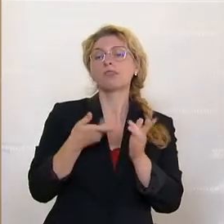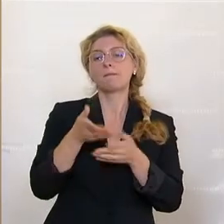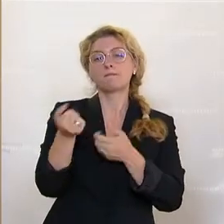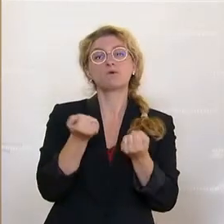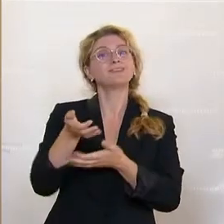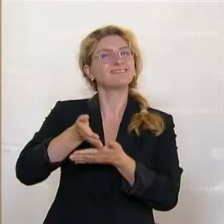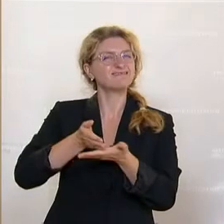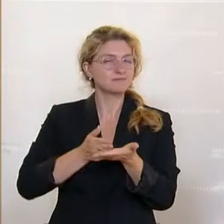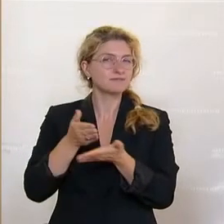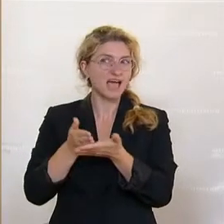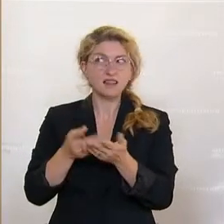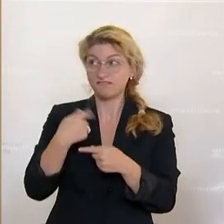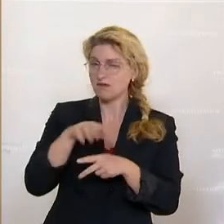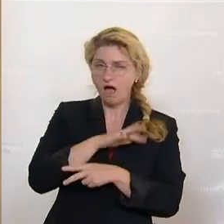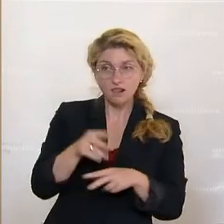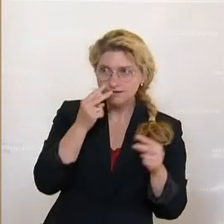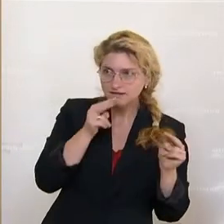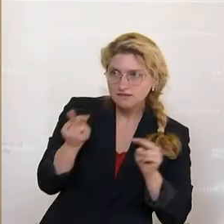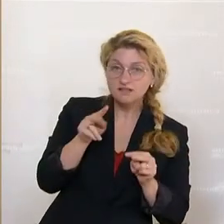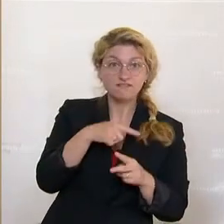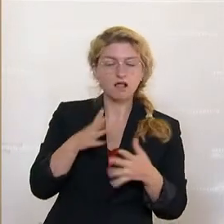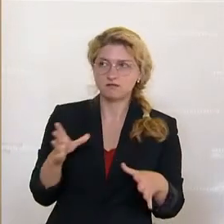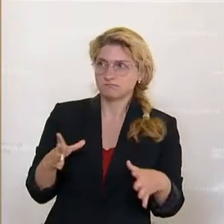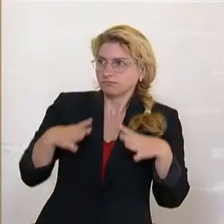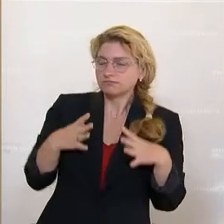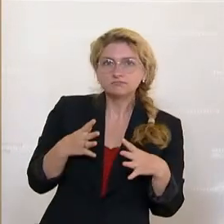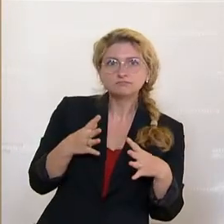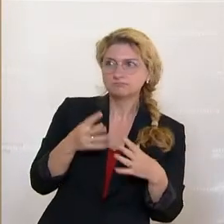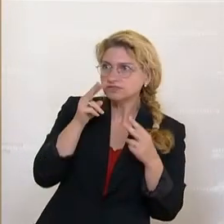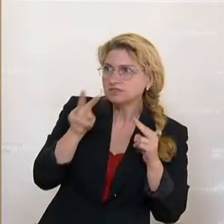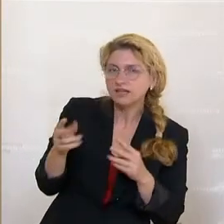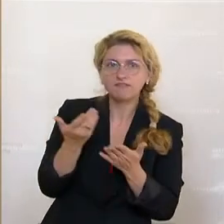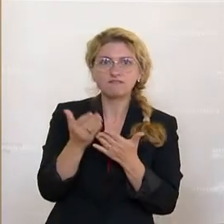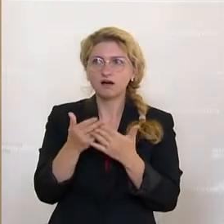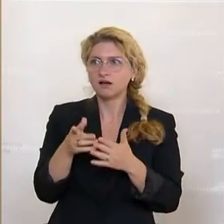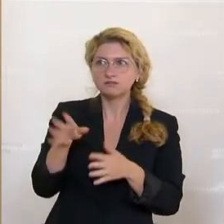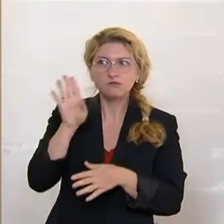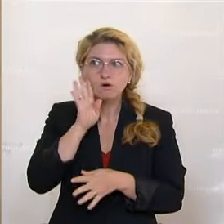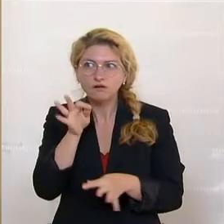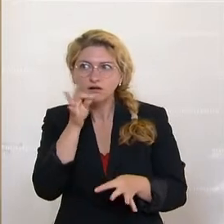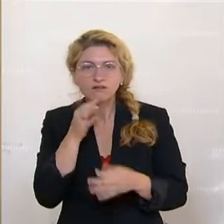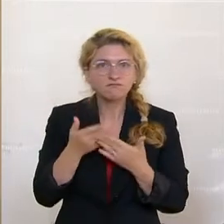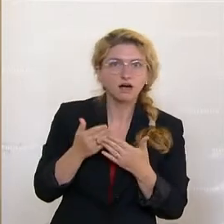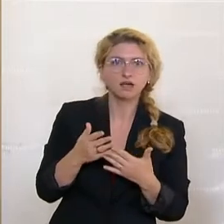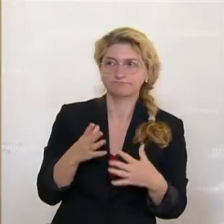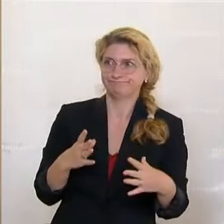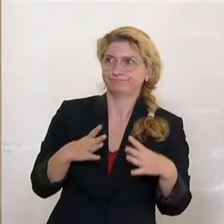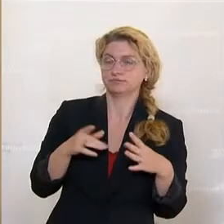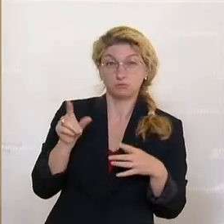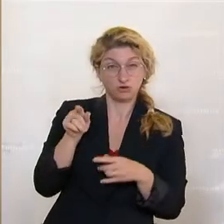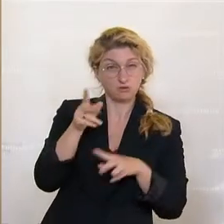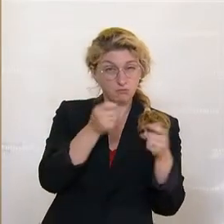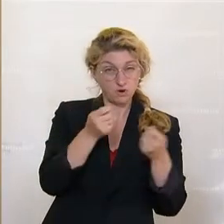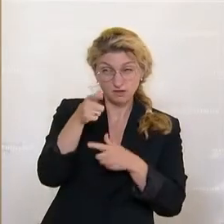und wir waren alle erschrocken über die Bilder und über die Worte, die wir gesehen und gehört haben, dass jedenfalls Teile der Politik bereit sind,